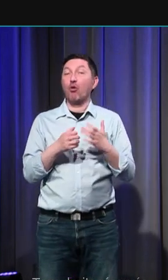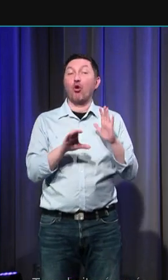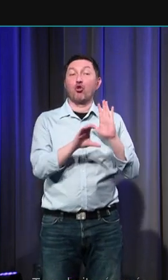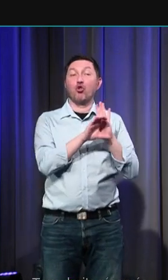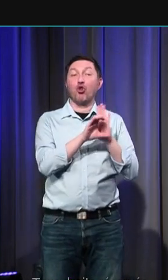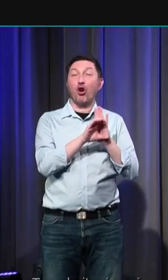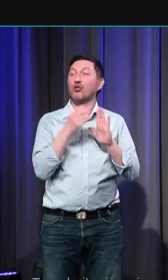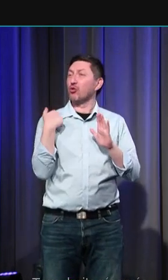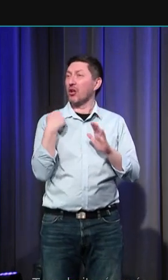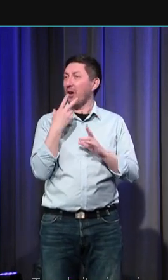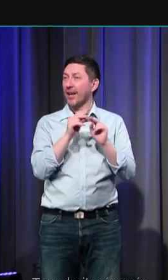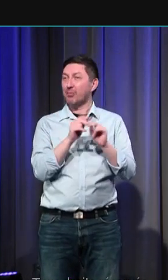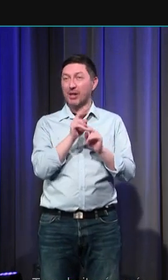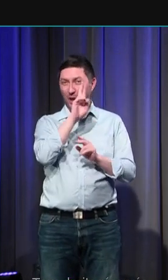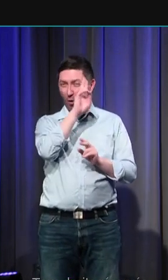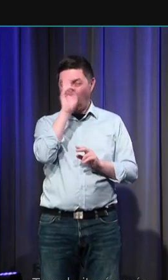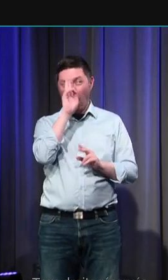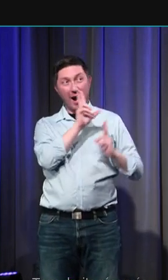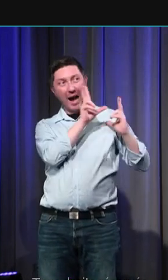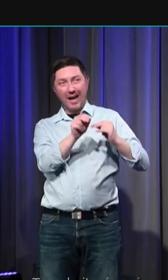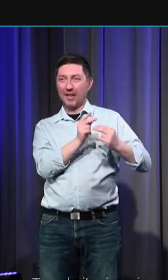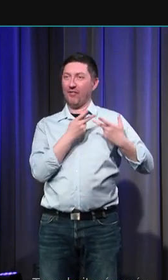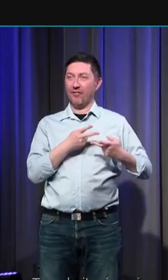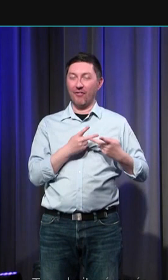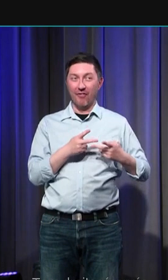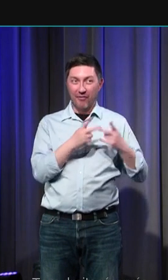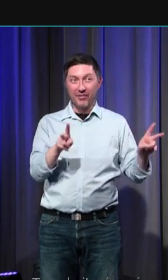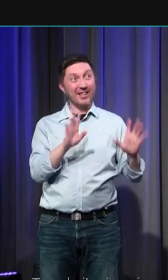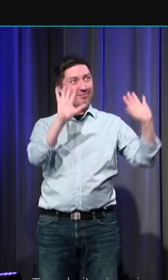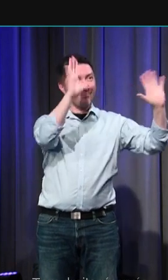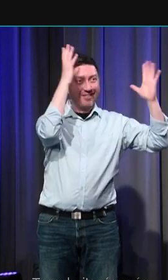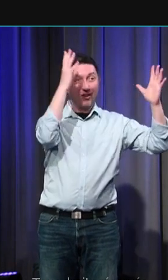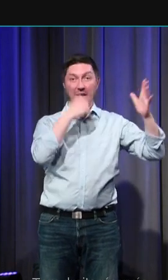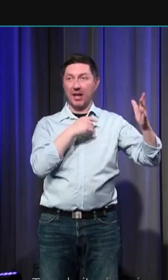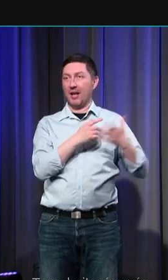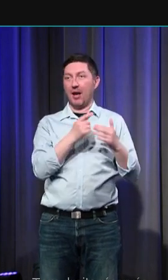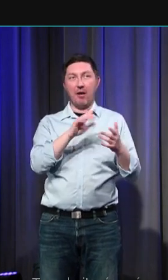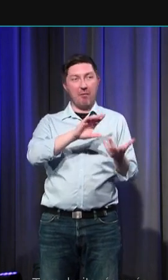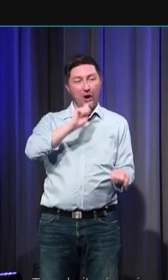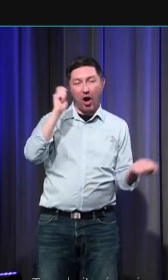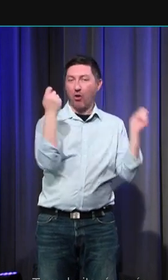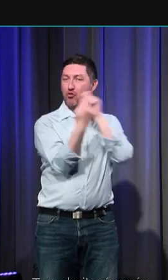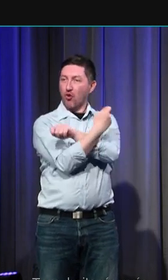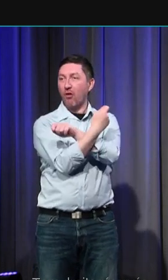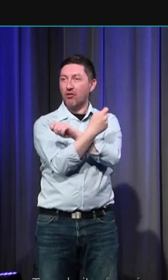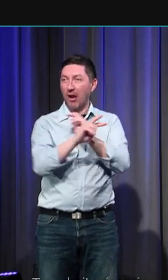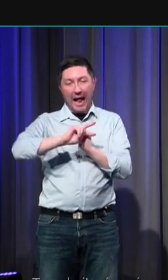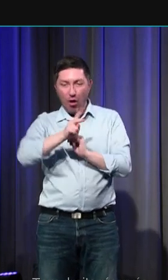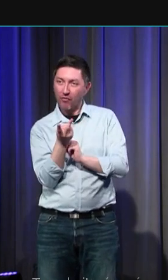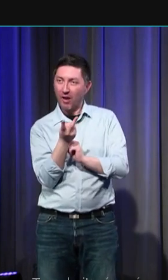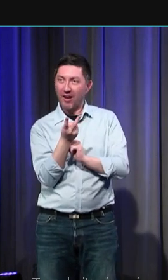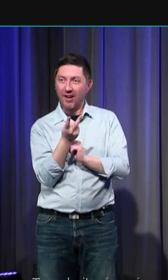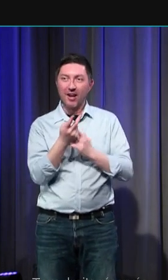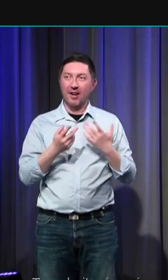là à la fois la rupture d'unité entre le peuple et ses dirigeants et cherchant bien sûr également pareillement à fonder